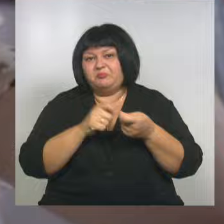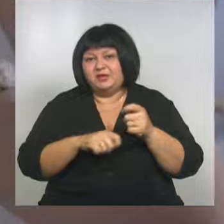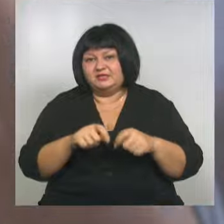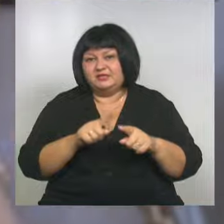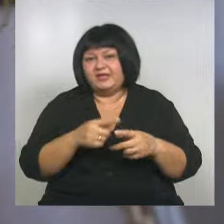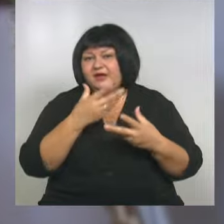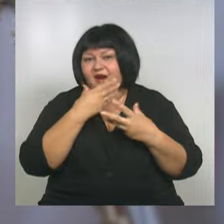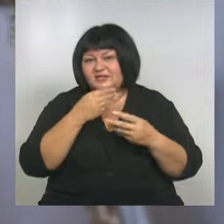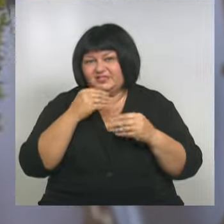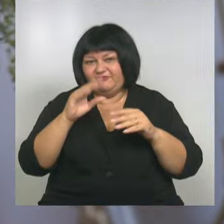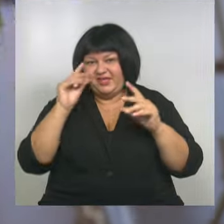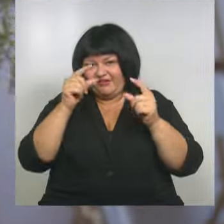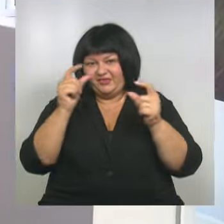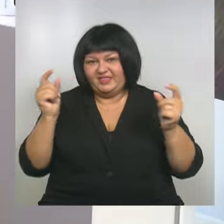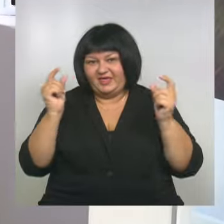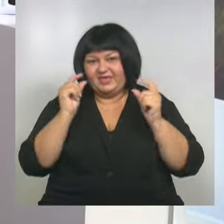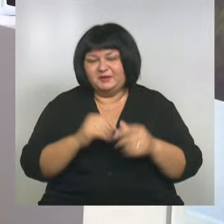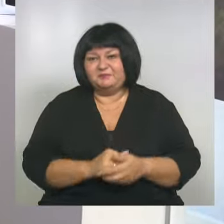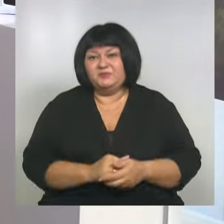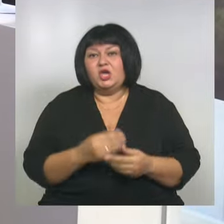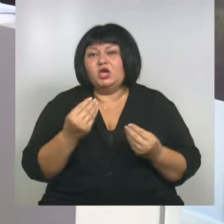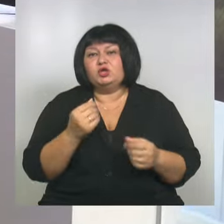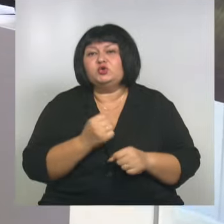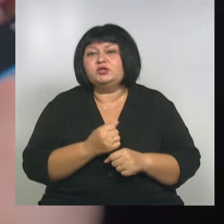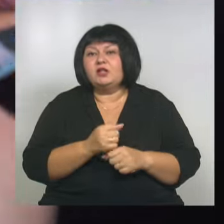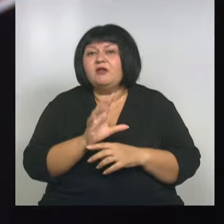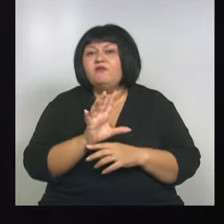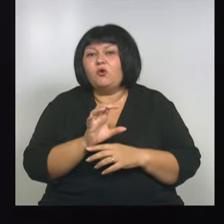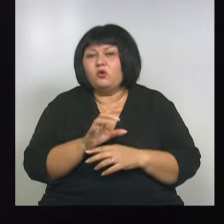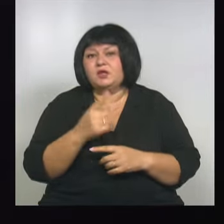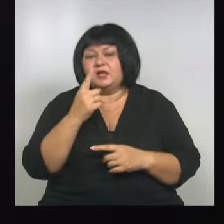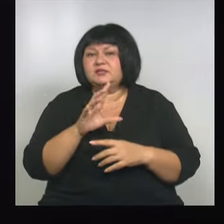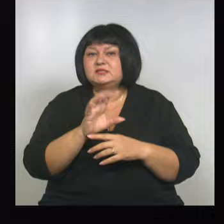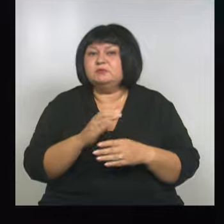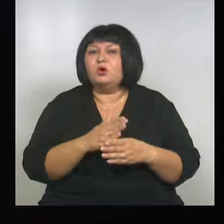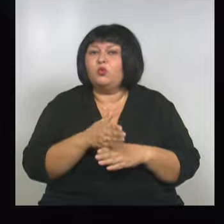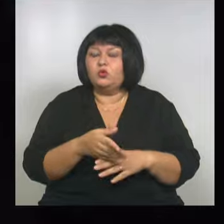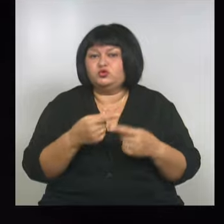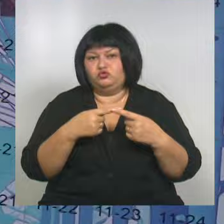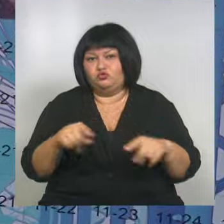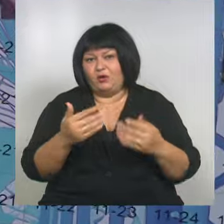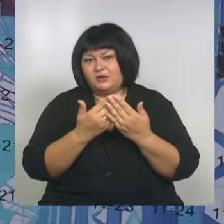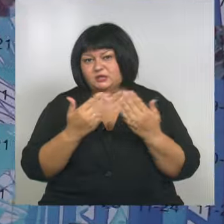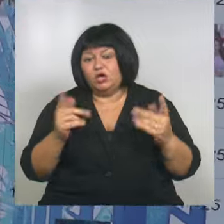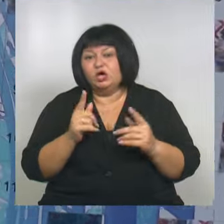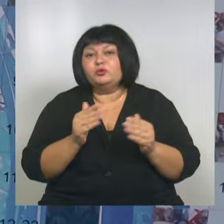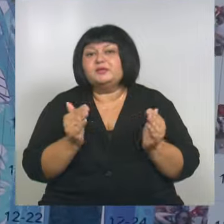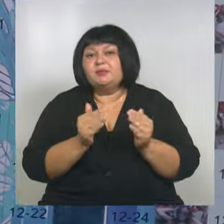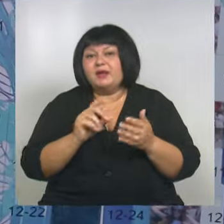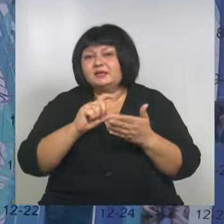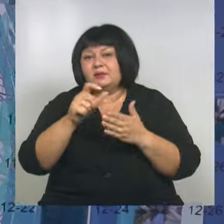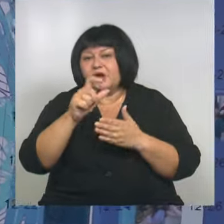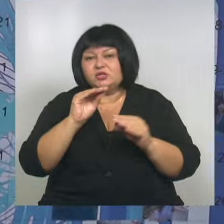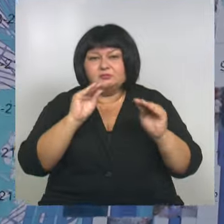красивые венки. А еще делали фото. Один снимок гостю, другой на стенд, чтобы из маленьких изображений